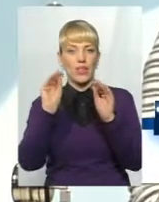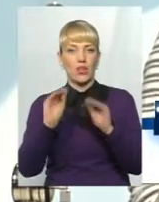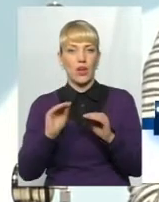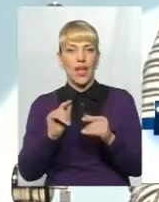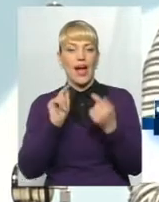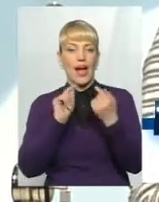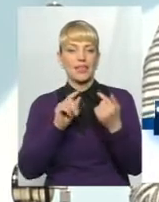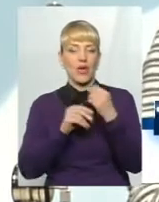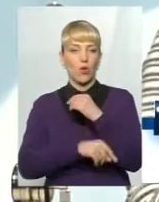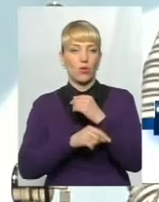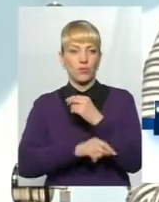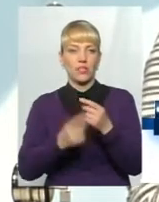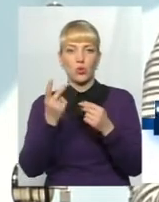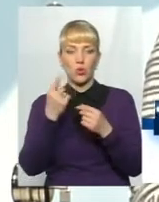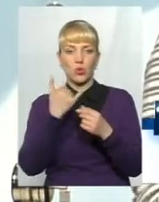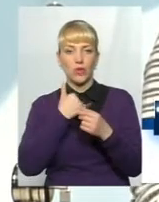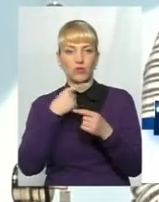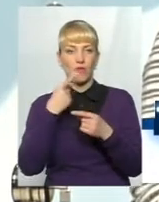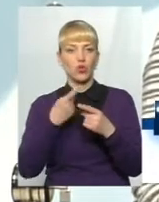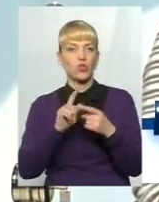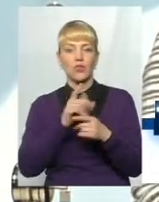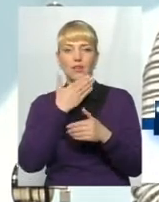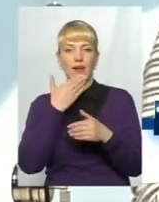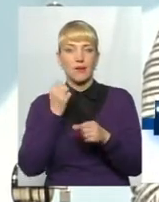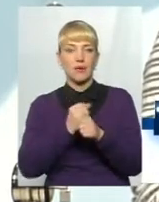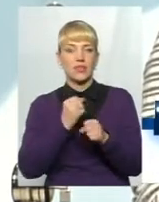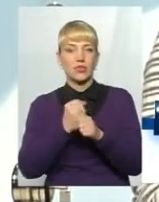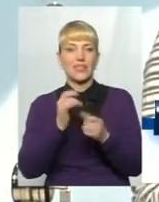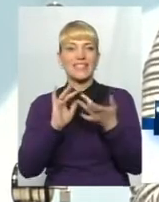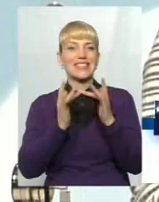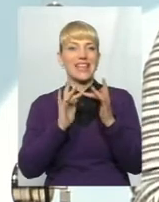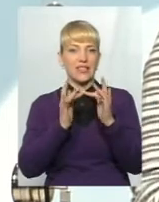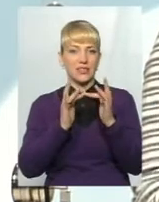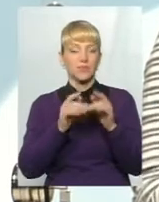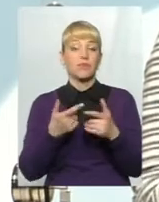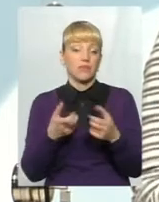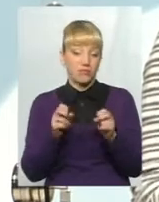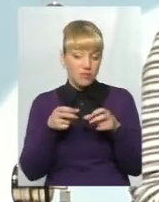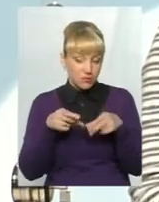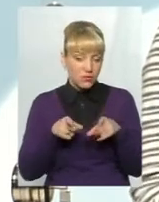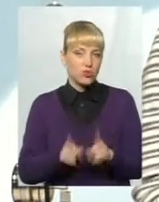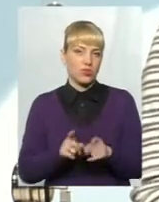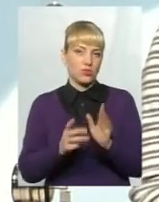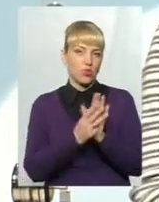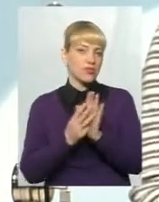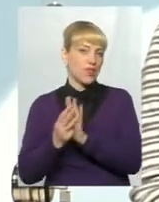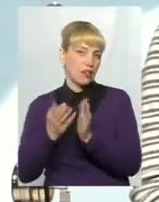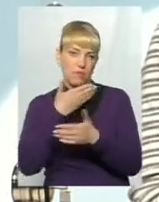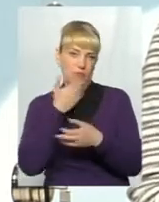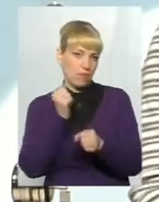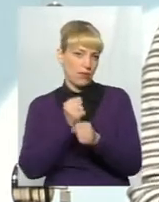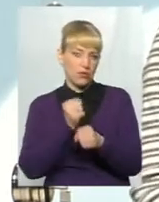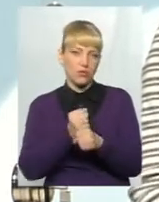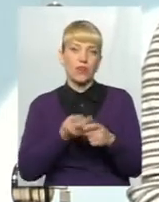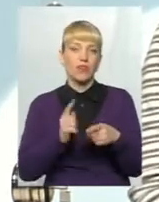антикорупційників, друге, в нас говорять про те, що не працює сайт. І він дійсно, він після першого квітня, до речі, близько тижня абсолютно не працював.